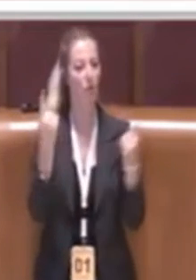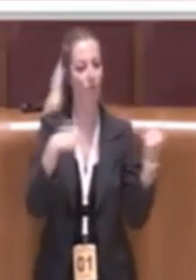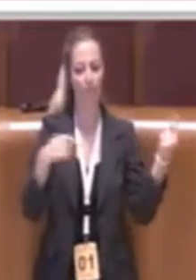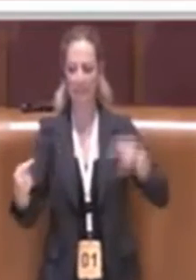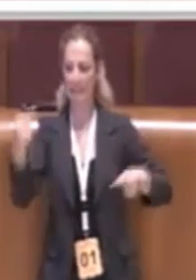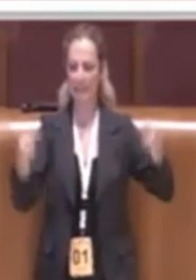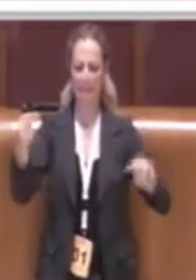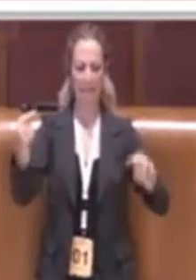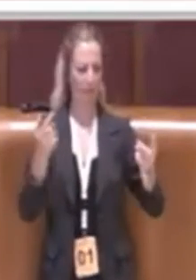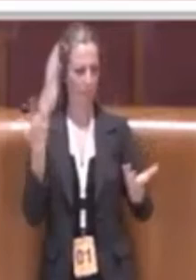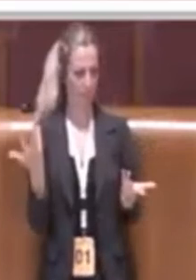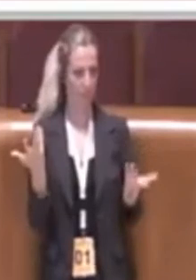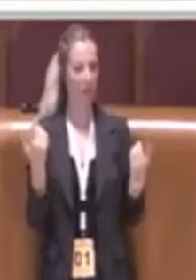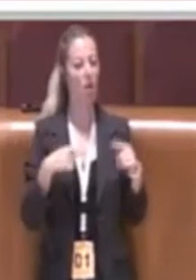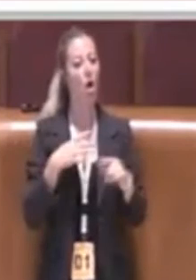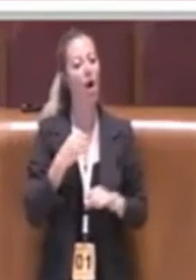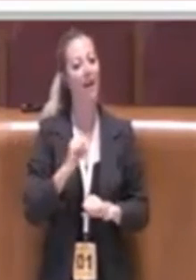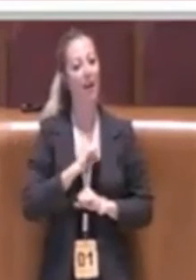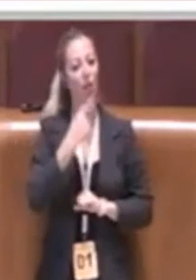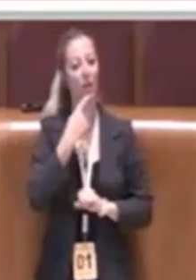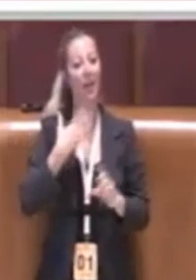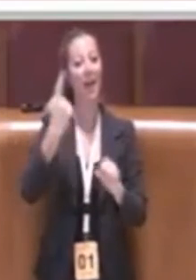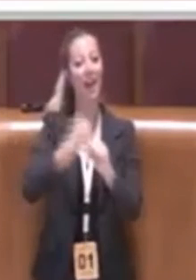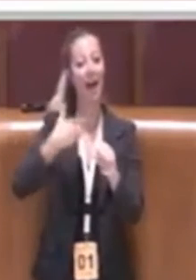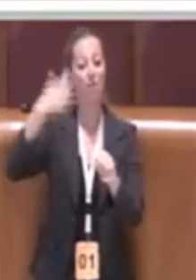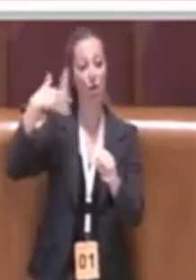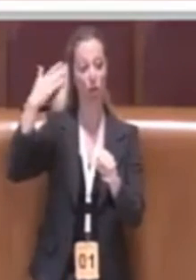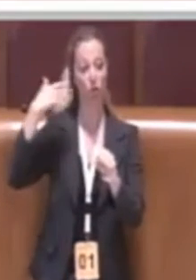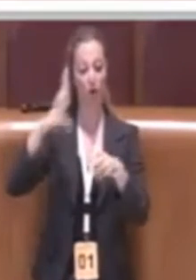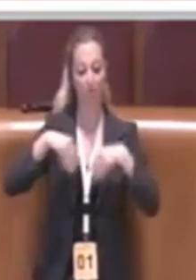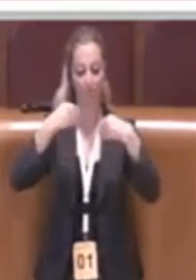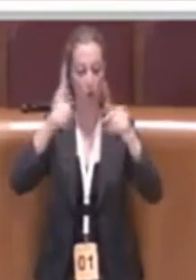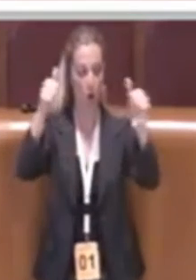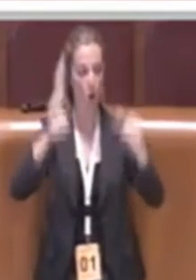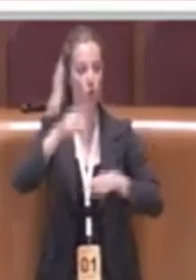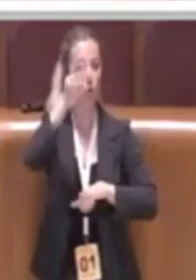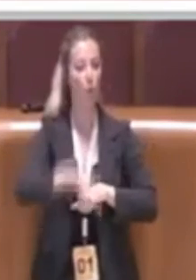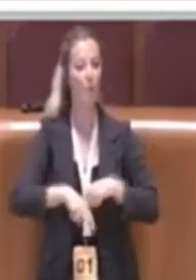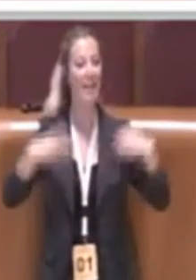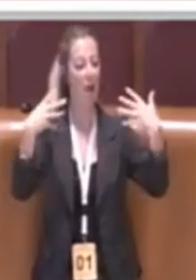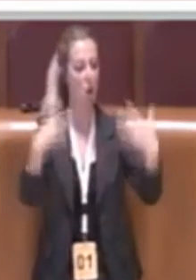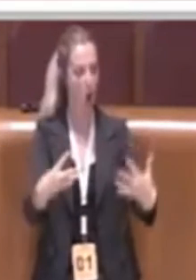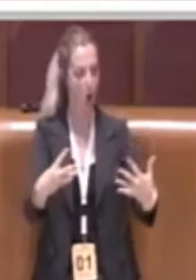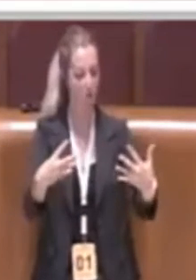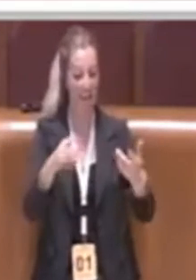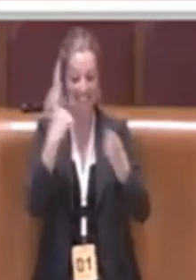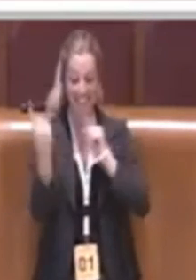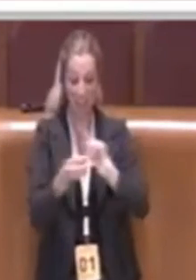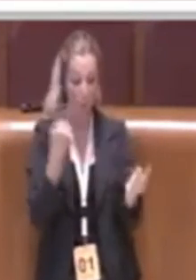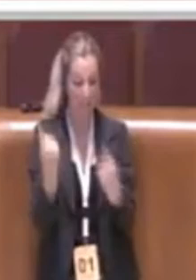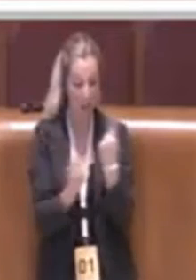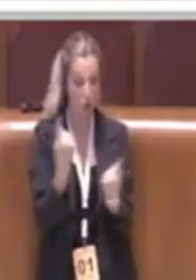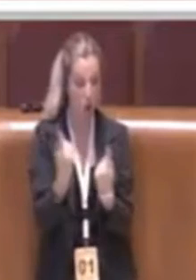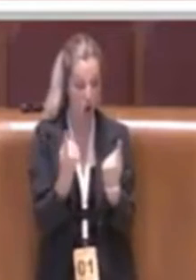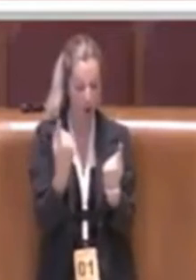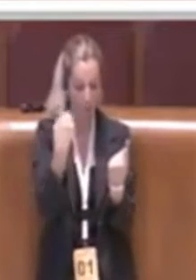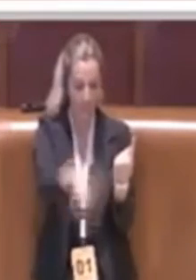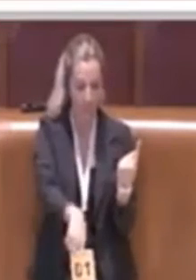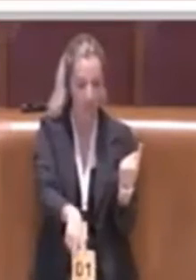partecipato a quel concorso nel 2009 l'hanno percepito come un'ingiustizia